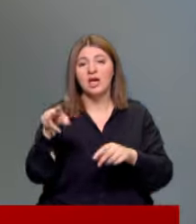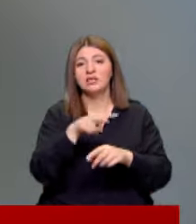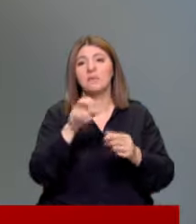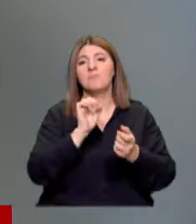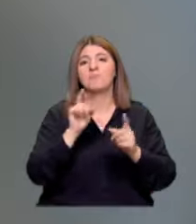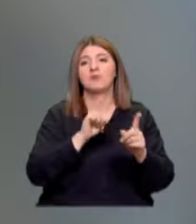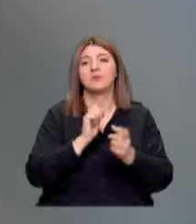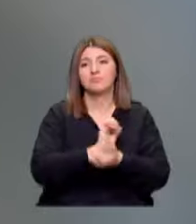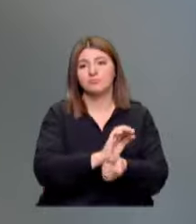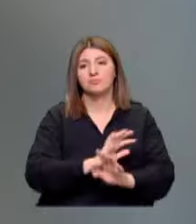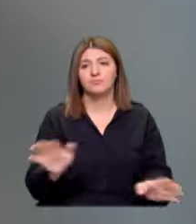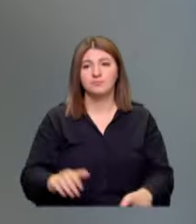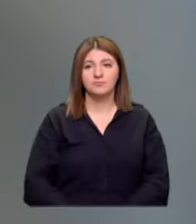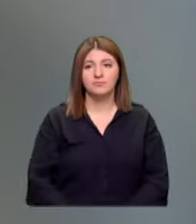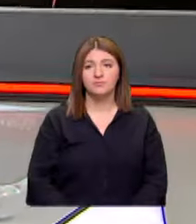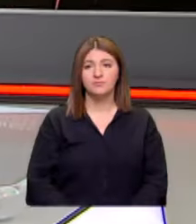tutuklandı